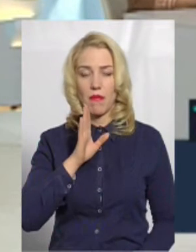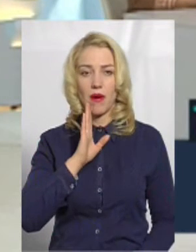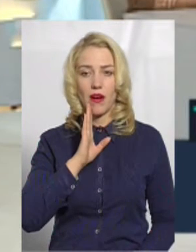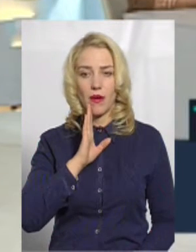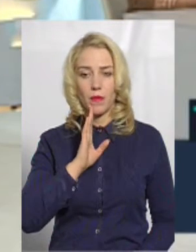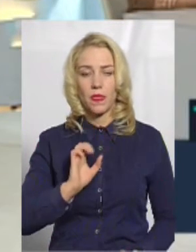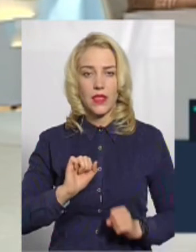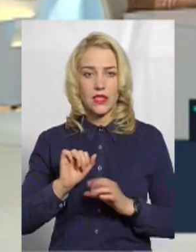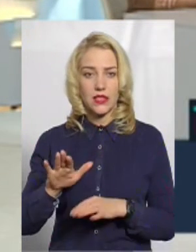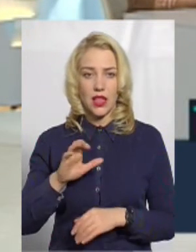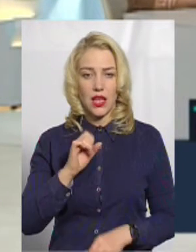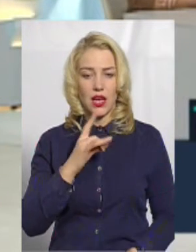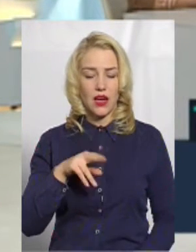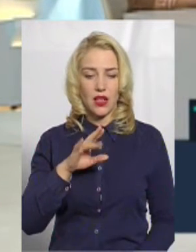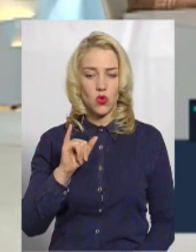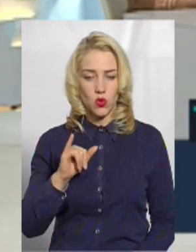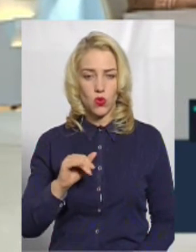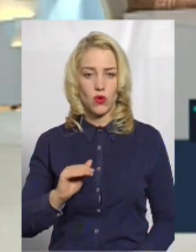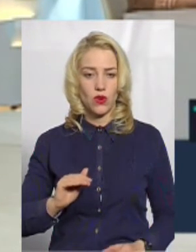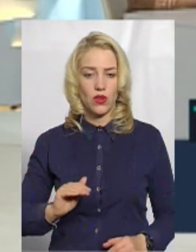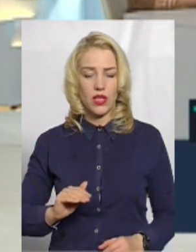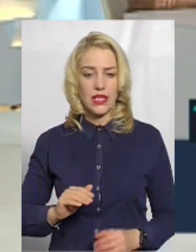здала в оренду землю у фірму.